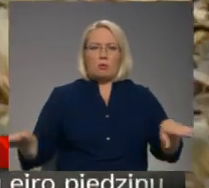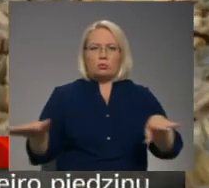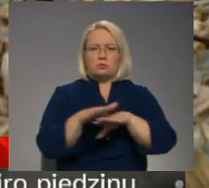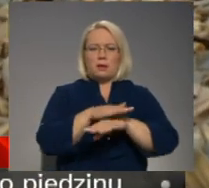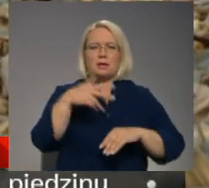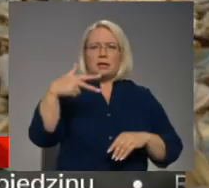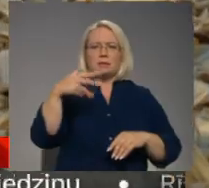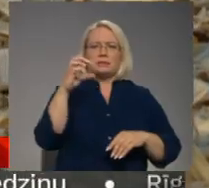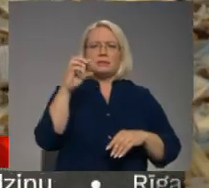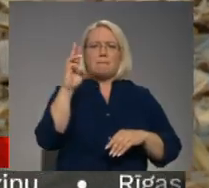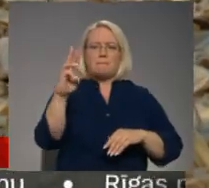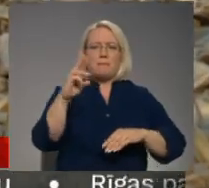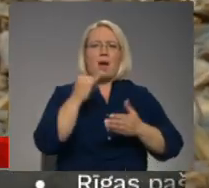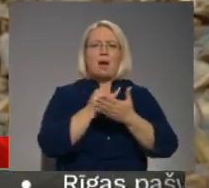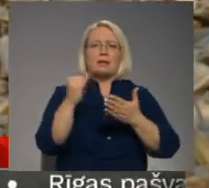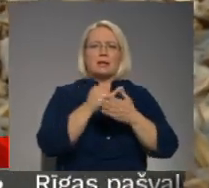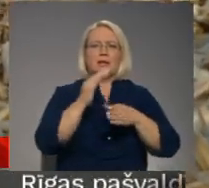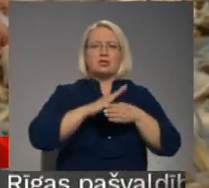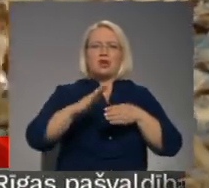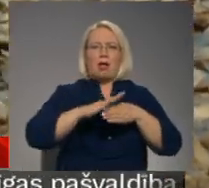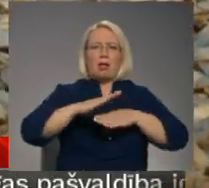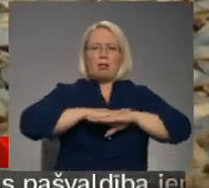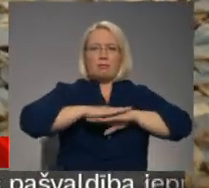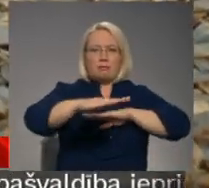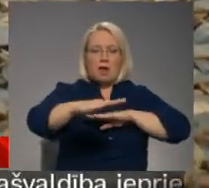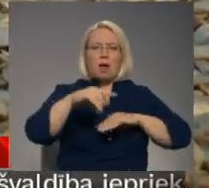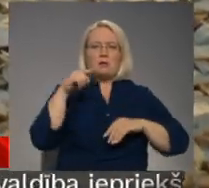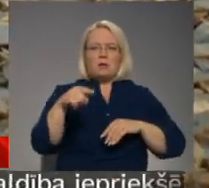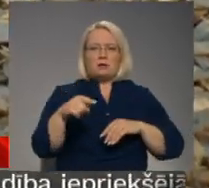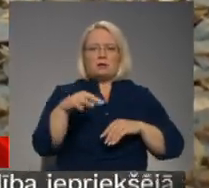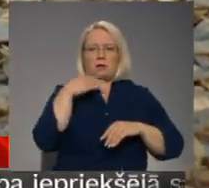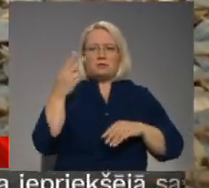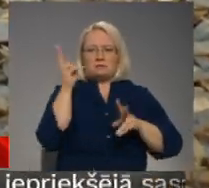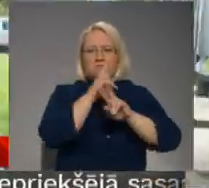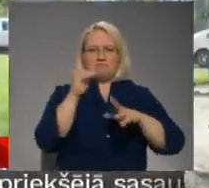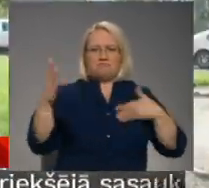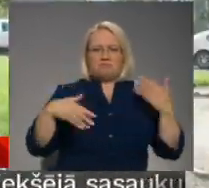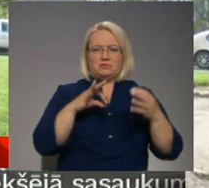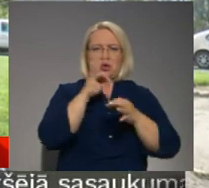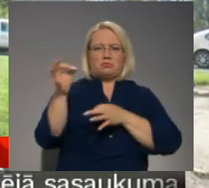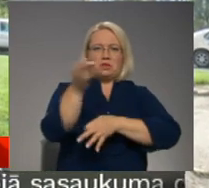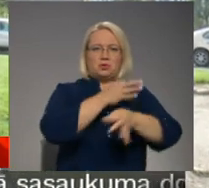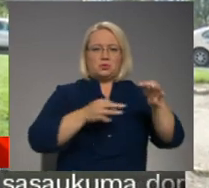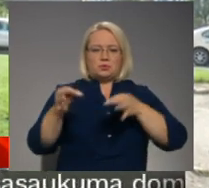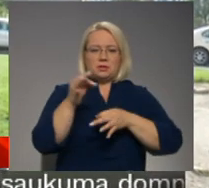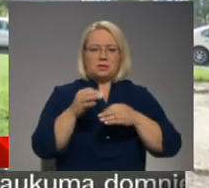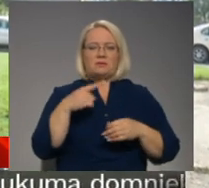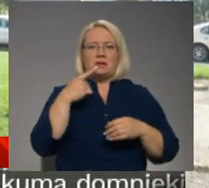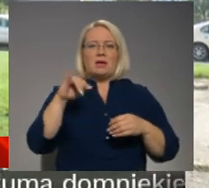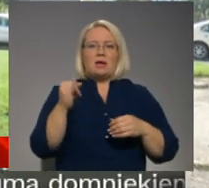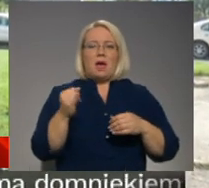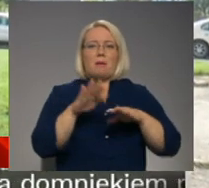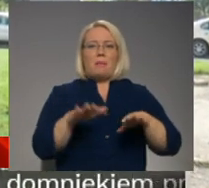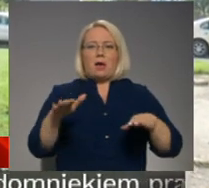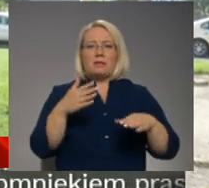centimetrus bieza attīrītas šķaudas kārta, kas arais jūs plāšas diskusijas. Ja nav alerģija bērnam